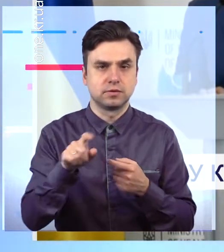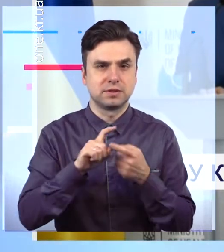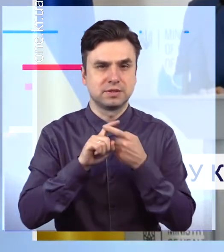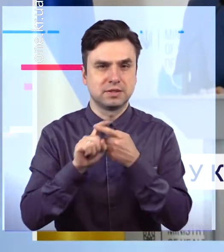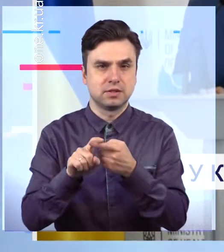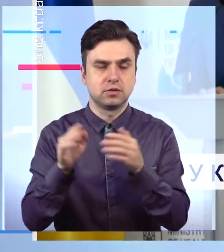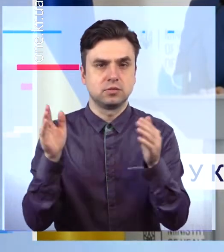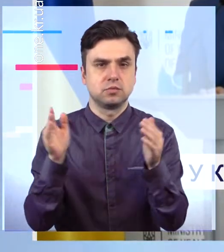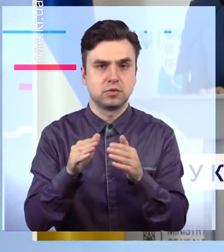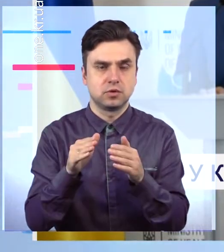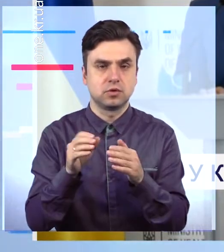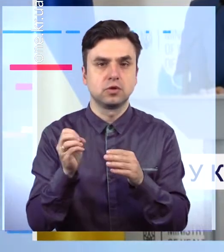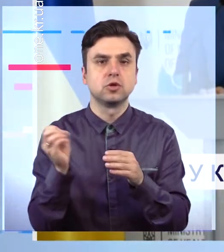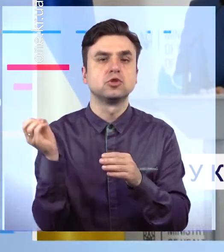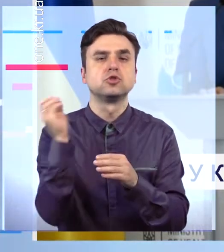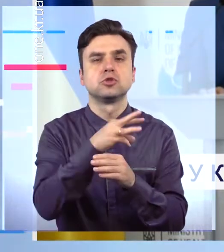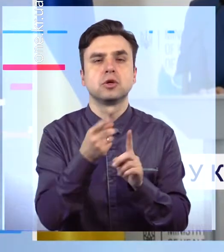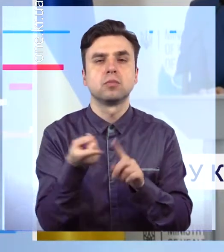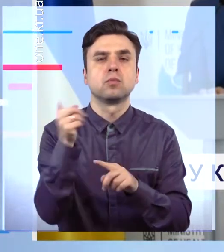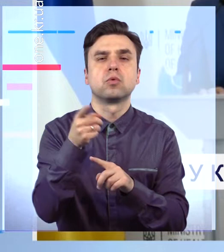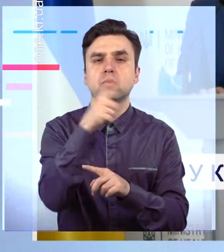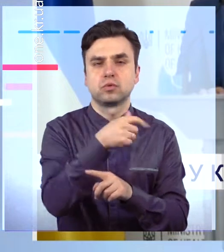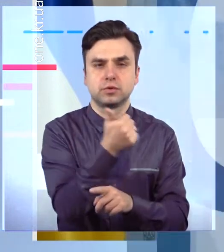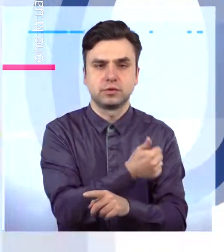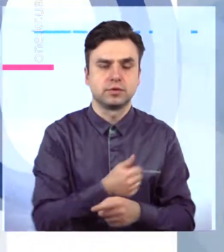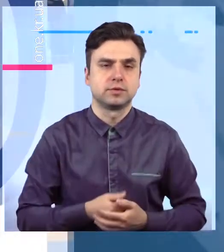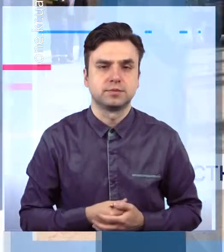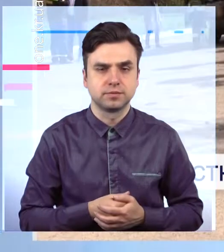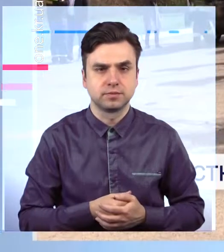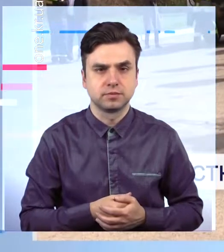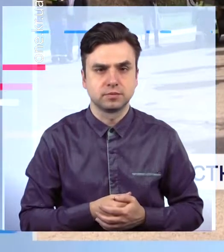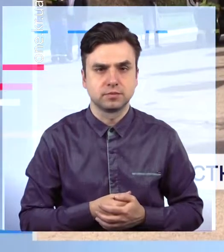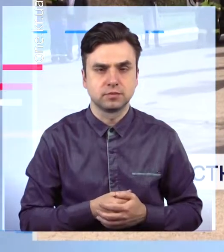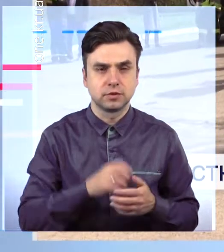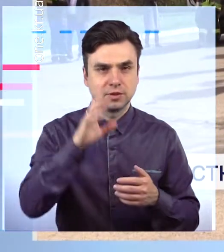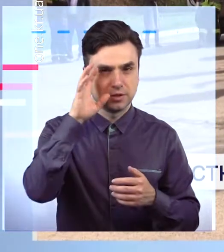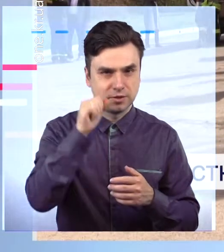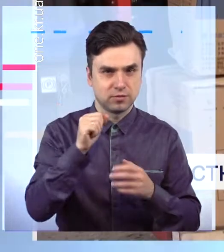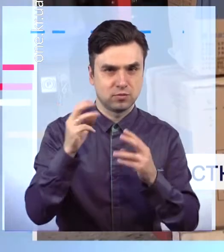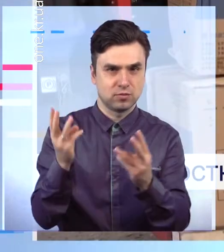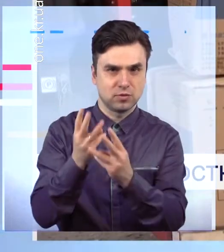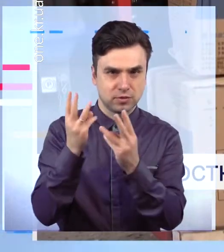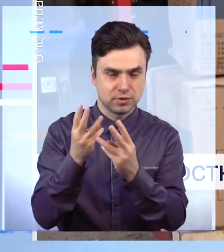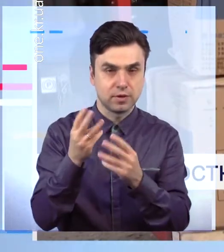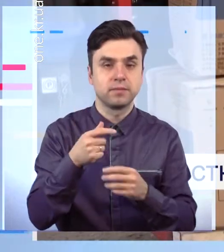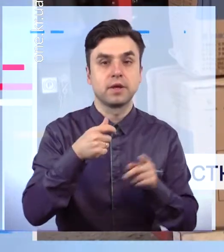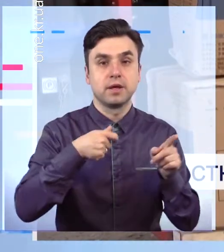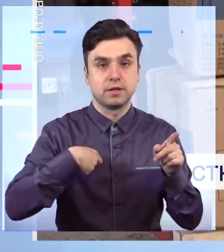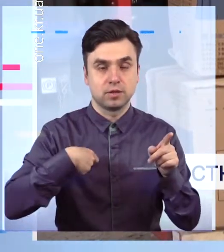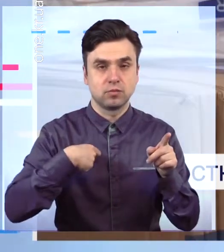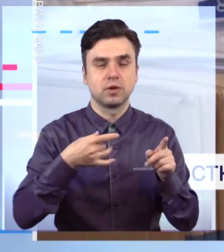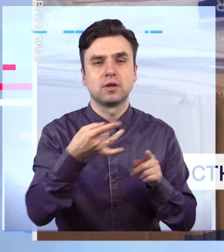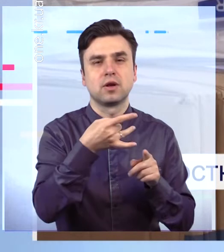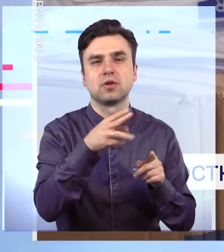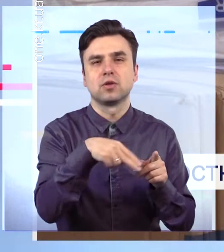захворівших, ніж було на позаминулому тижні. Криворізьким рятувальникам депутати Довгинцівської